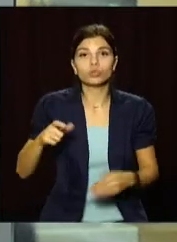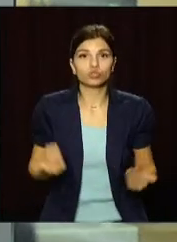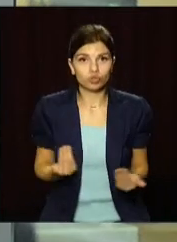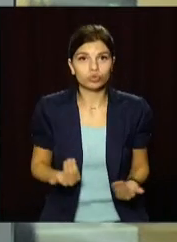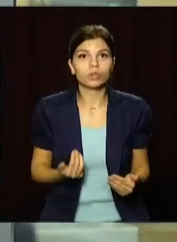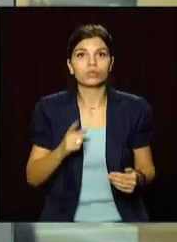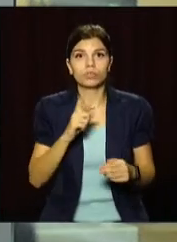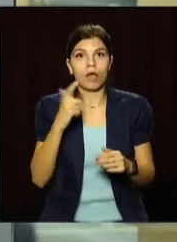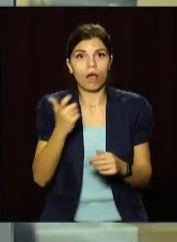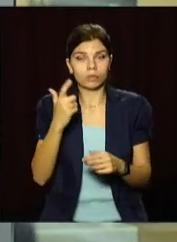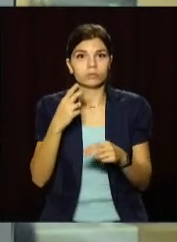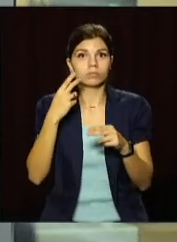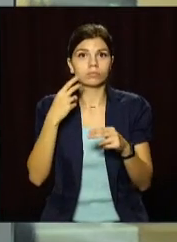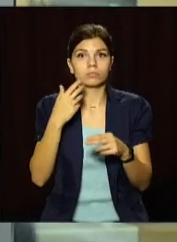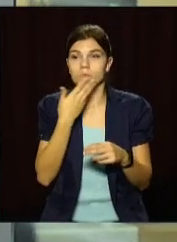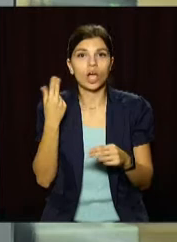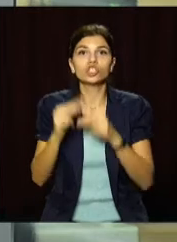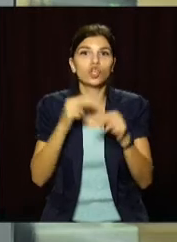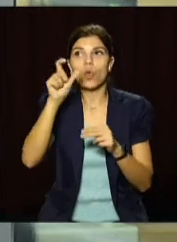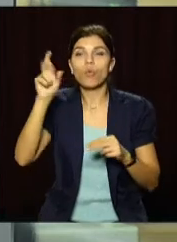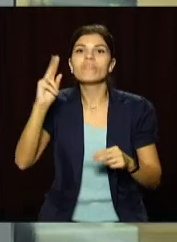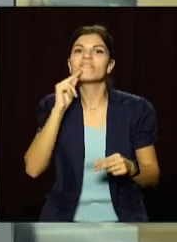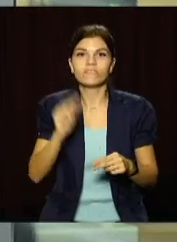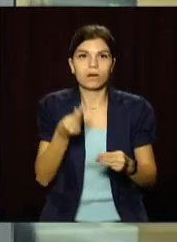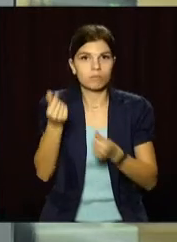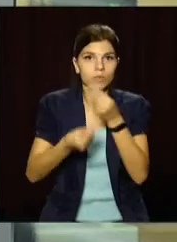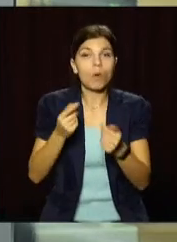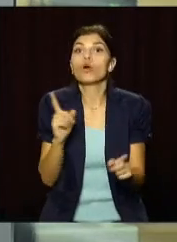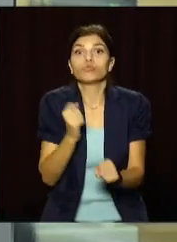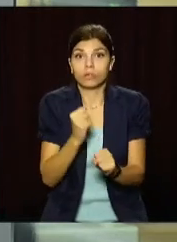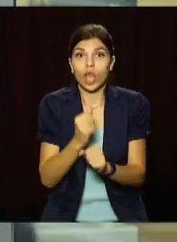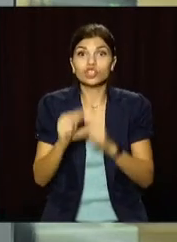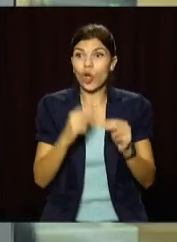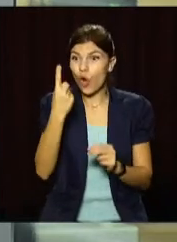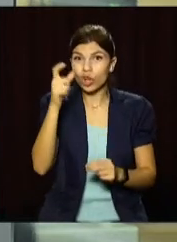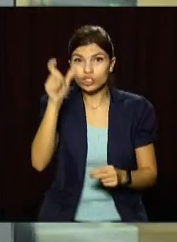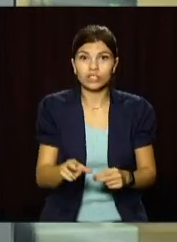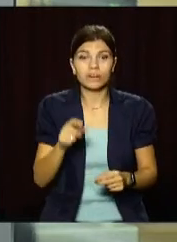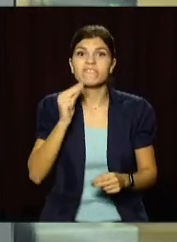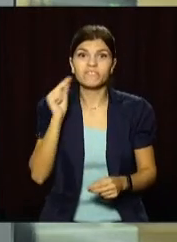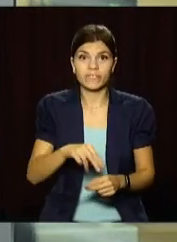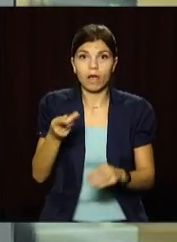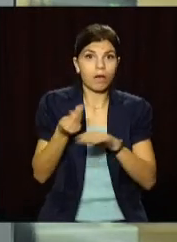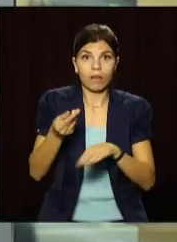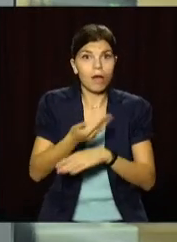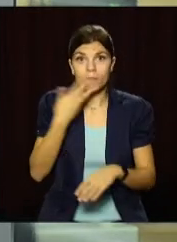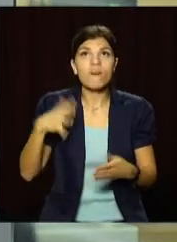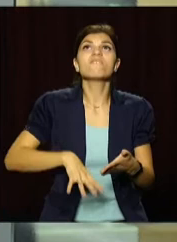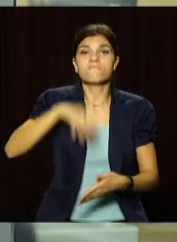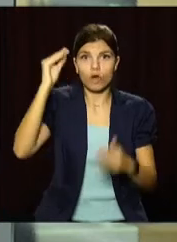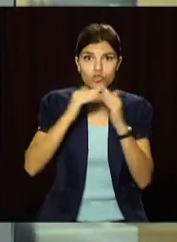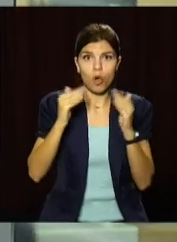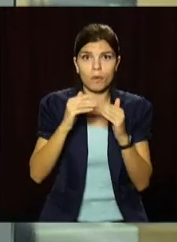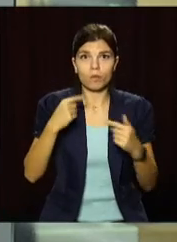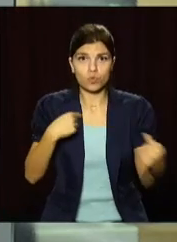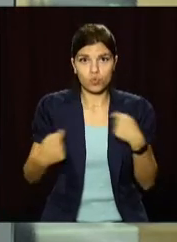блакитного палива їх позбавили через боржників. Що робити, якщо через одного безвідповідального цілий будинок без газу, дізнавалася